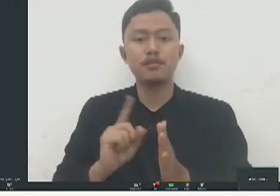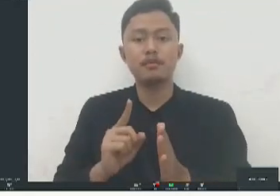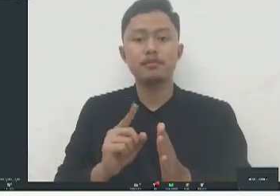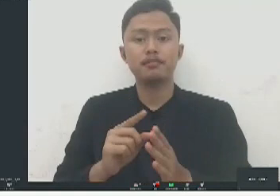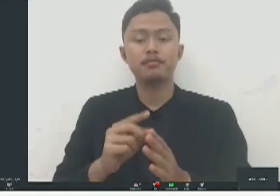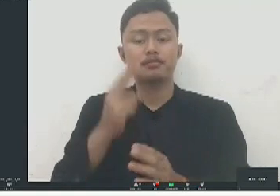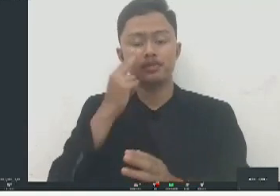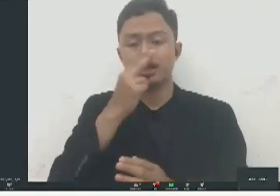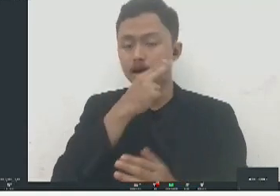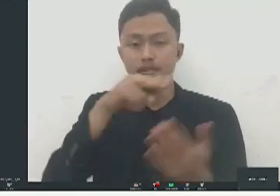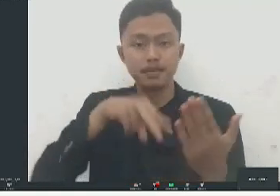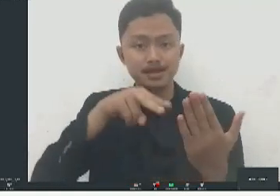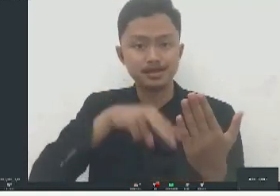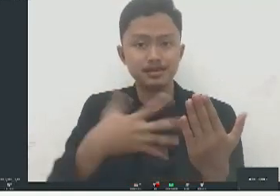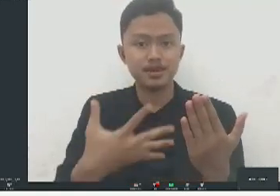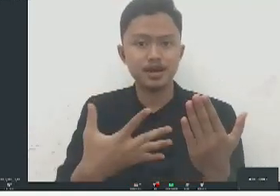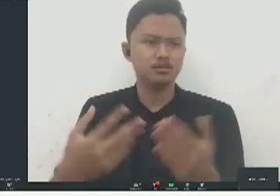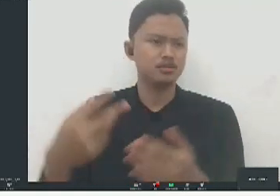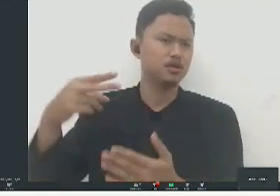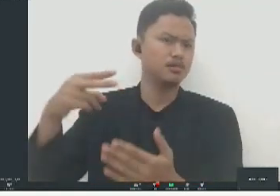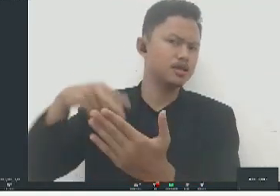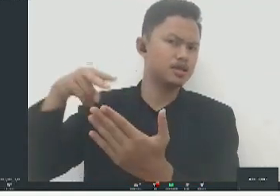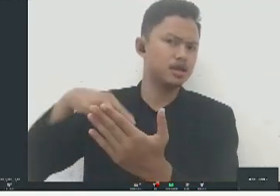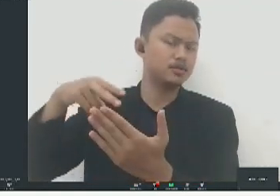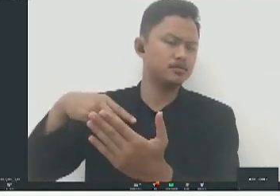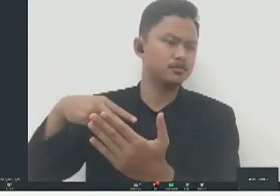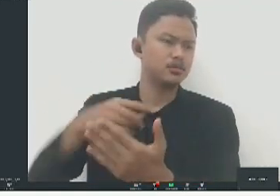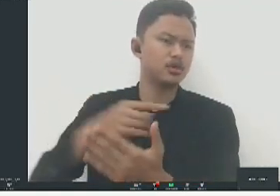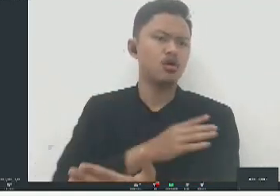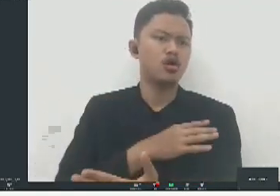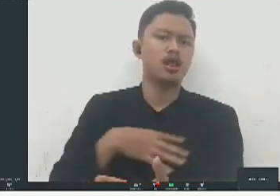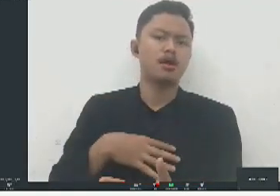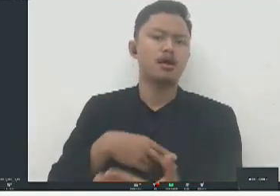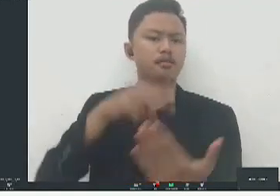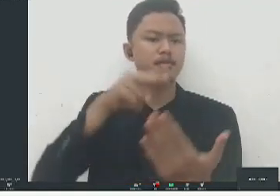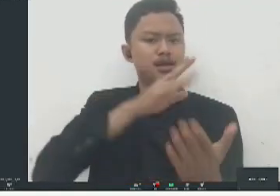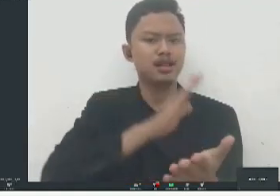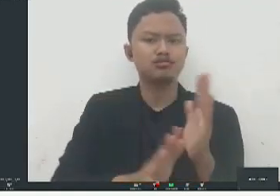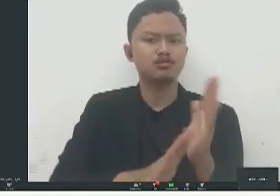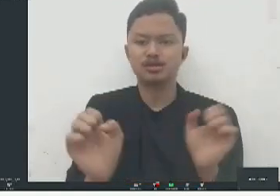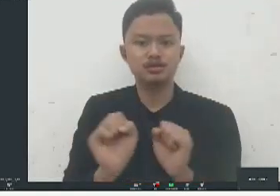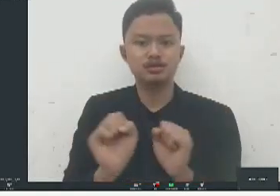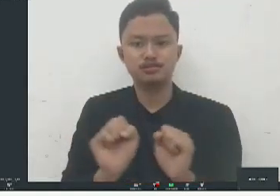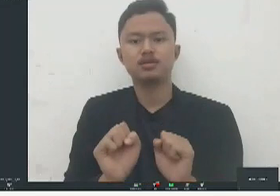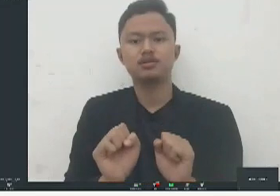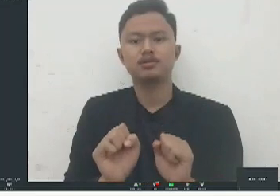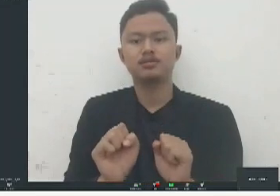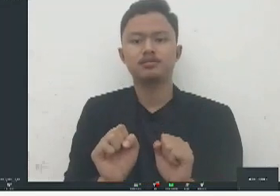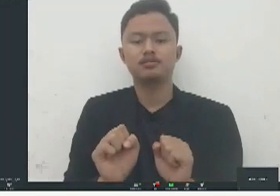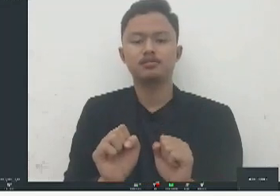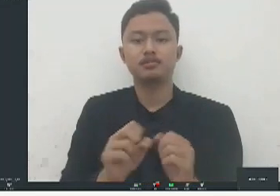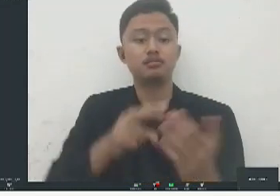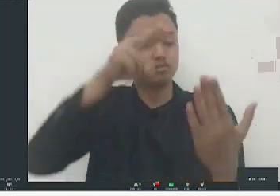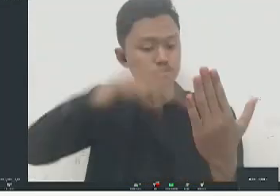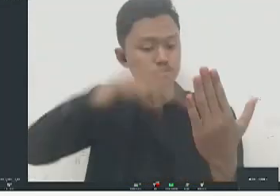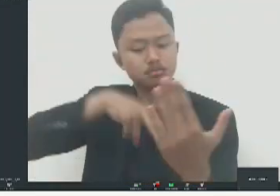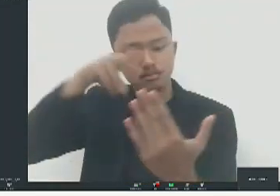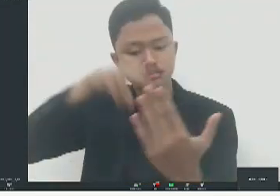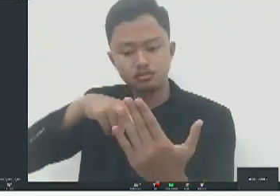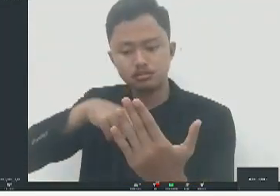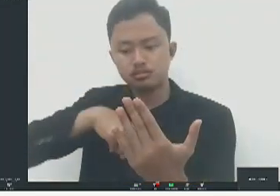karena dibacakan lebih lama dong daripada yang membaca langsung kan kemudian langsung bisa sistem skimming scanning bisa lompat-lompat